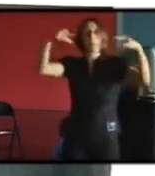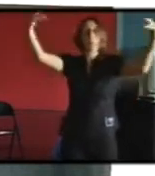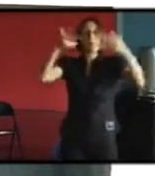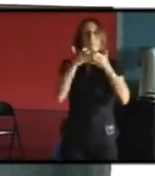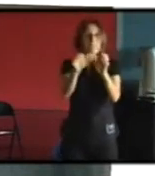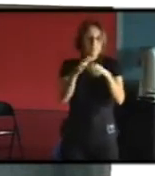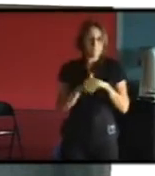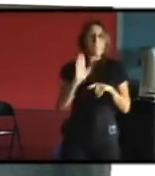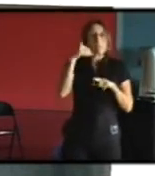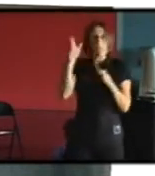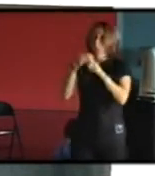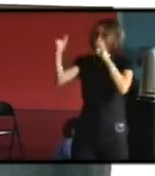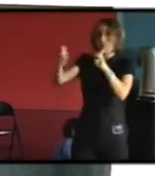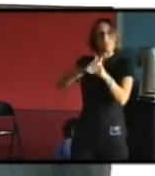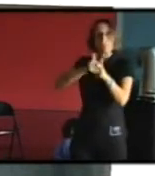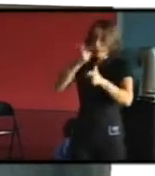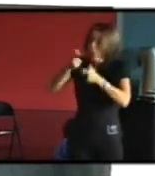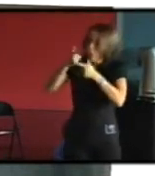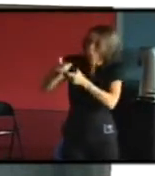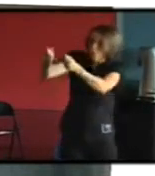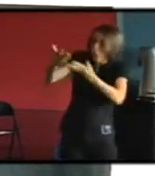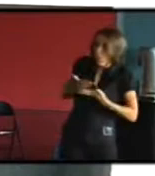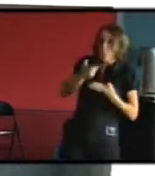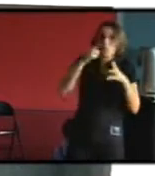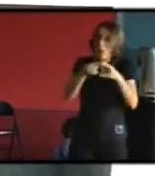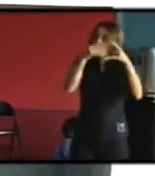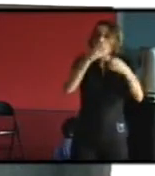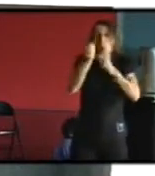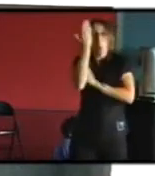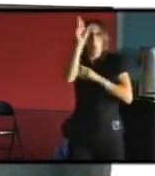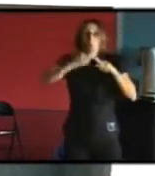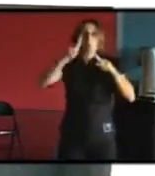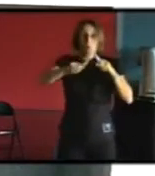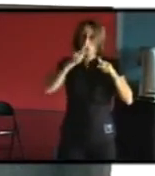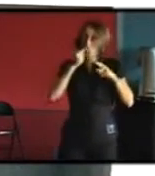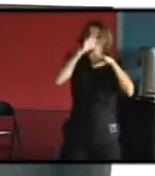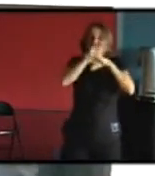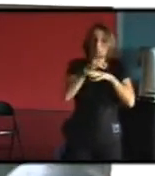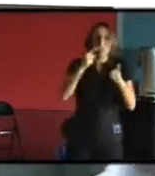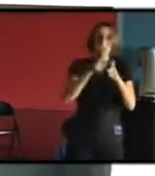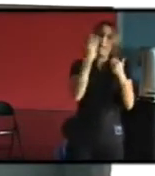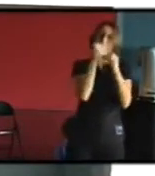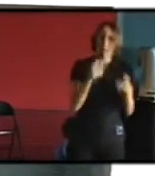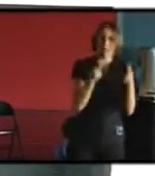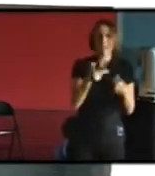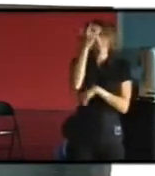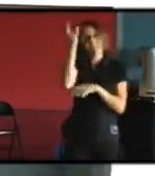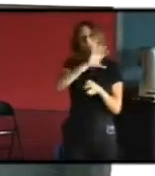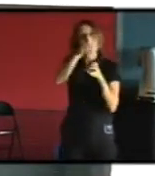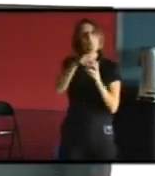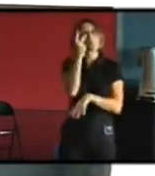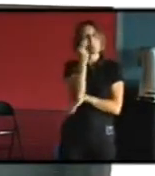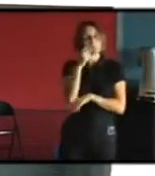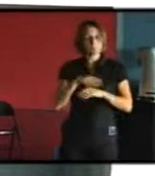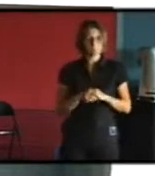devis avec des isolants adaptés qui sont des bons isolants d'hiver et des bons isolants d'été voilà et j'ai la chance d